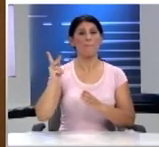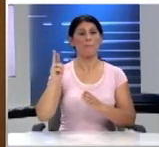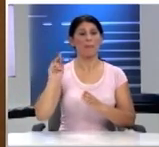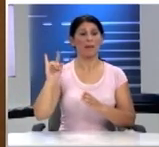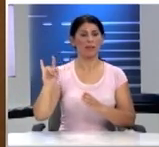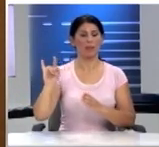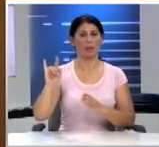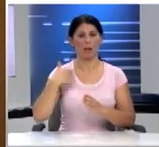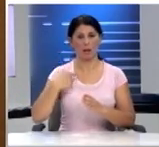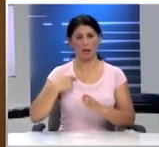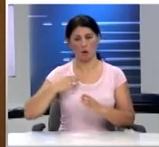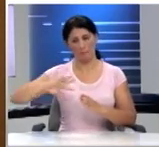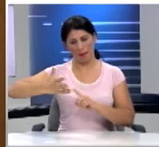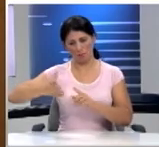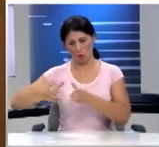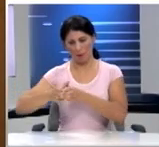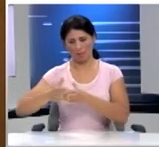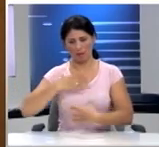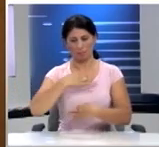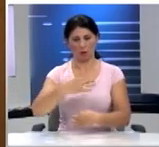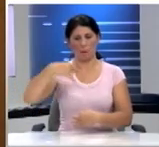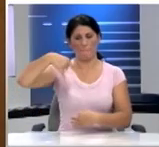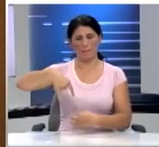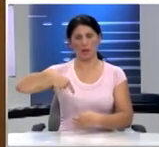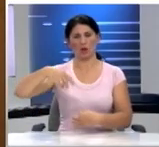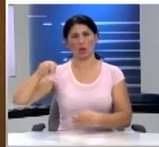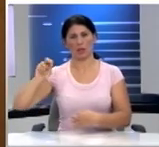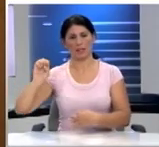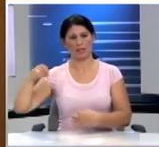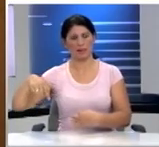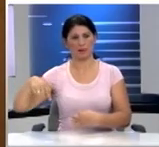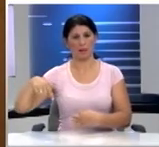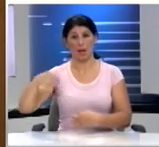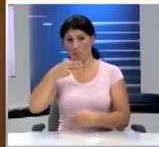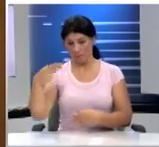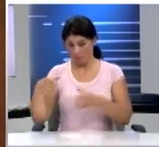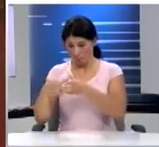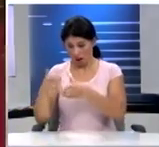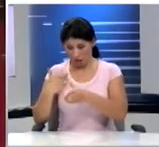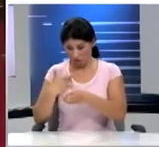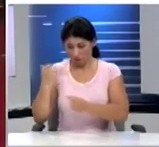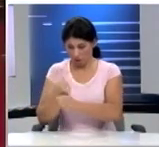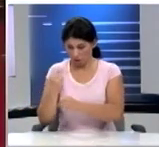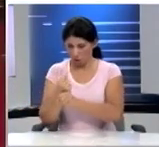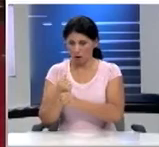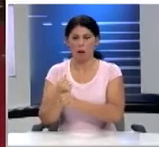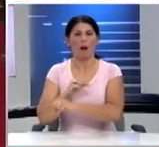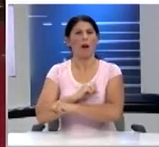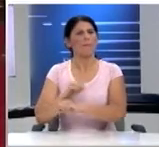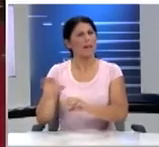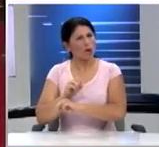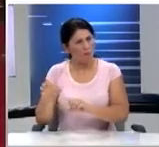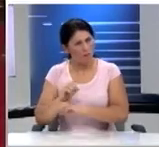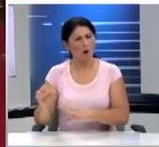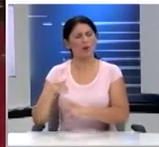Pinocchio.net Το θέμα της ομάδας μας ήταν ελευθερία λόγου, πληροφόρηση και διαδίκτυο Τα